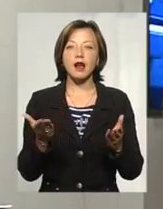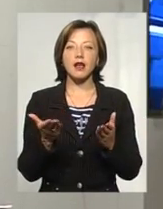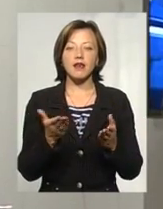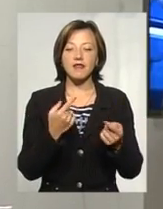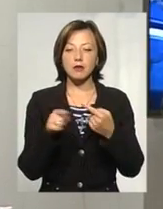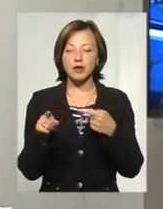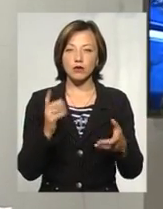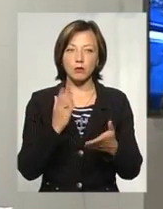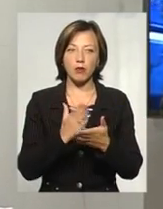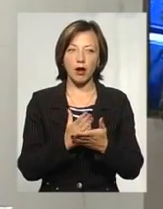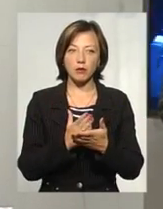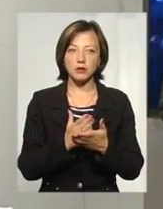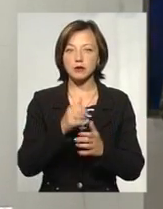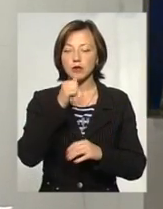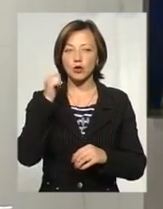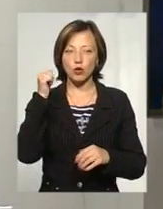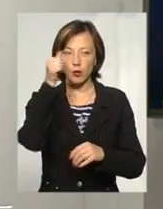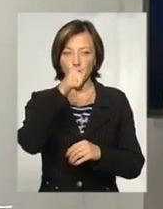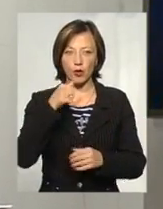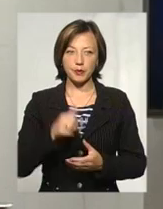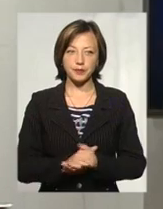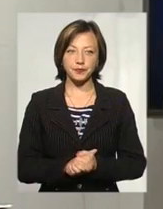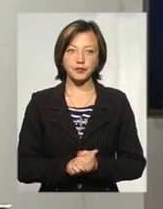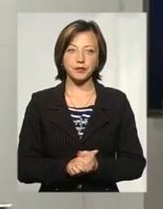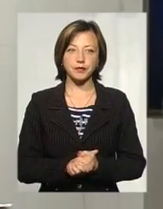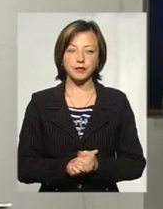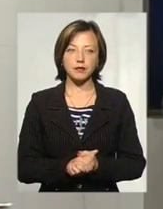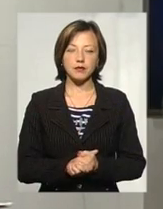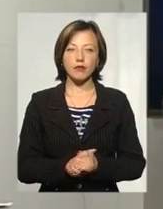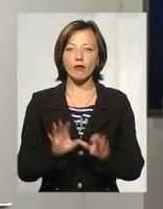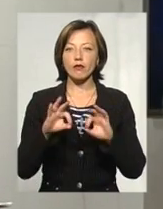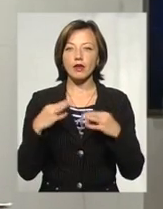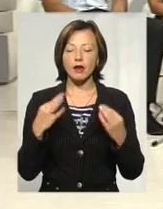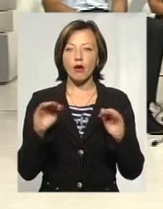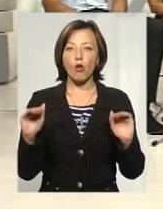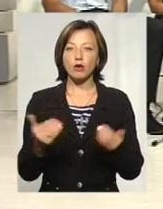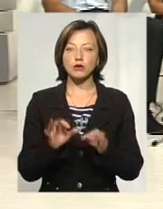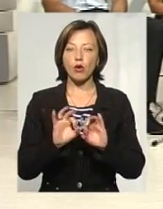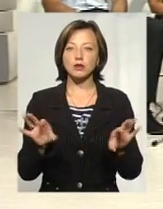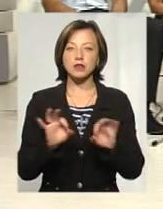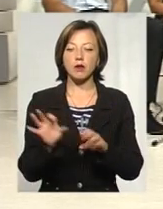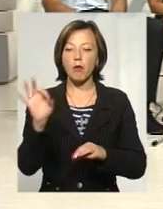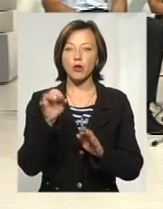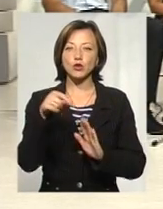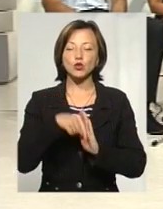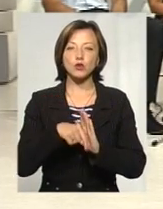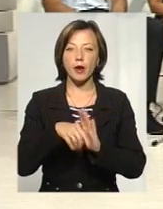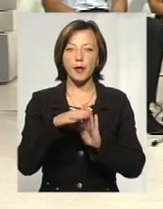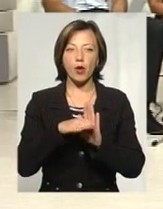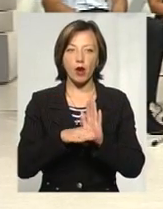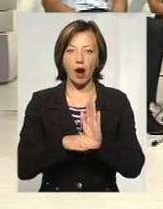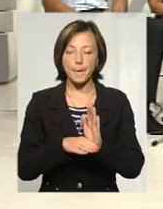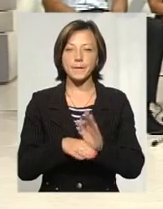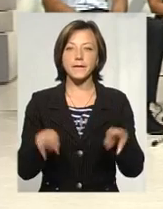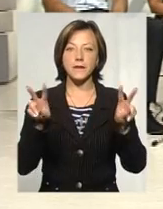відмінності ми маємо з минулим роком. Дякую за запитання. Дозвольте коротко розказати про саму суть програми. Програма